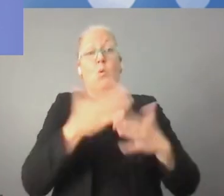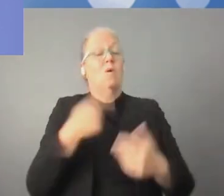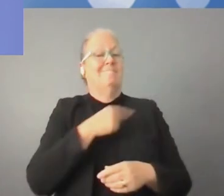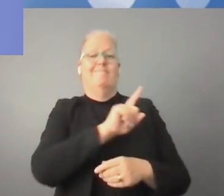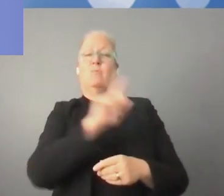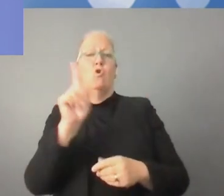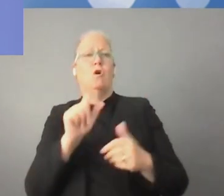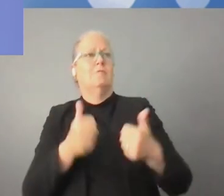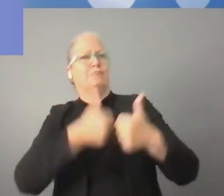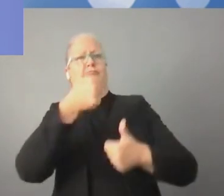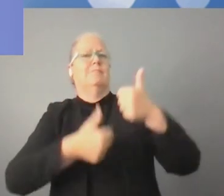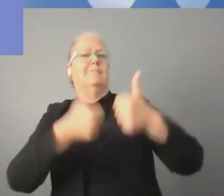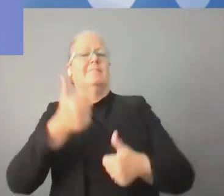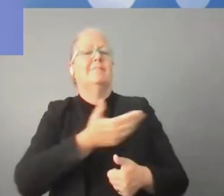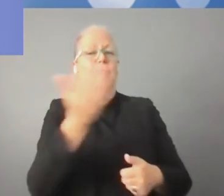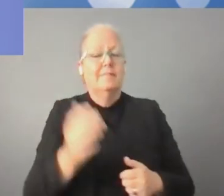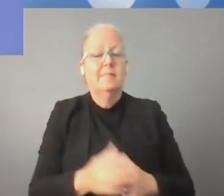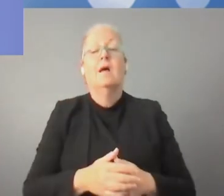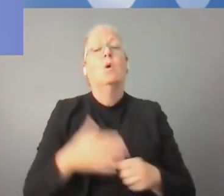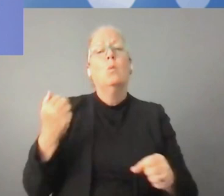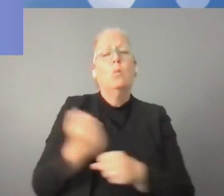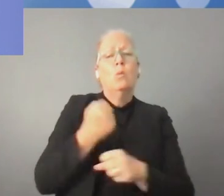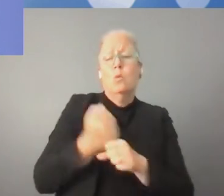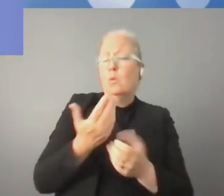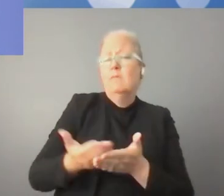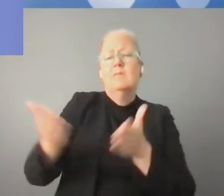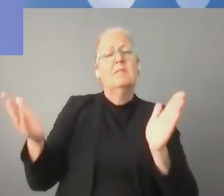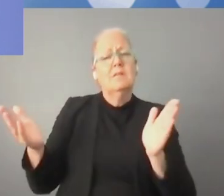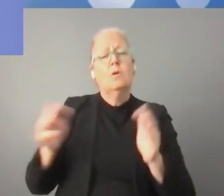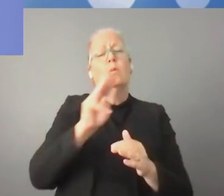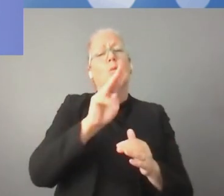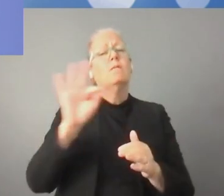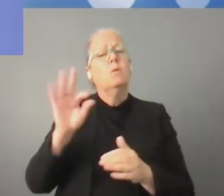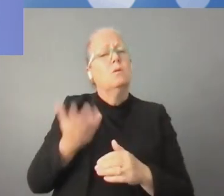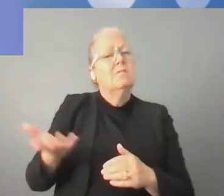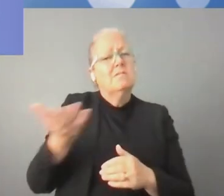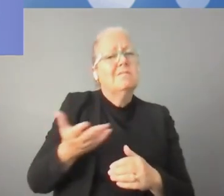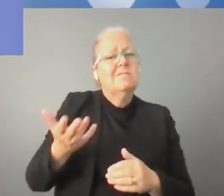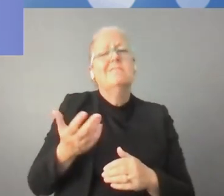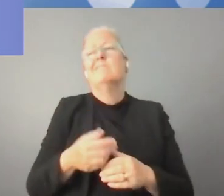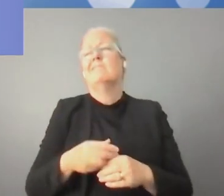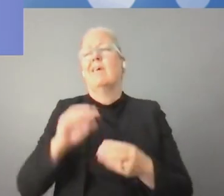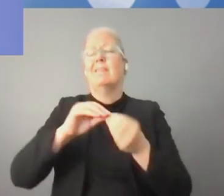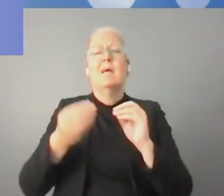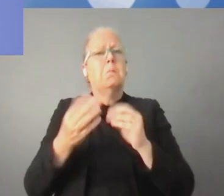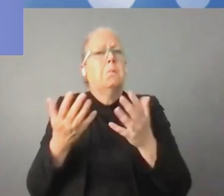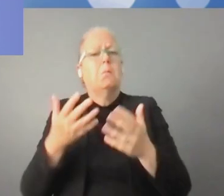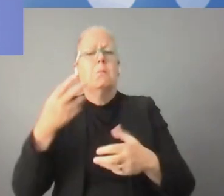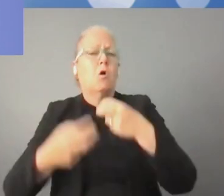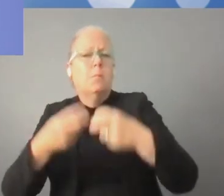الاصطناعي وغيرها. التحدي الثاني تتعلق بالكوادر